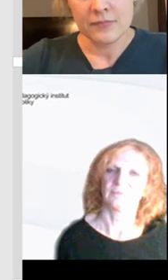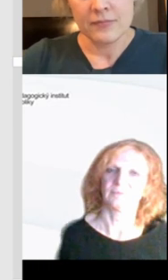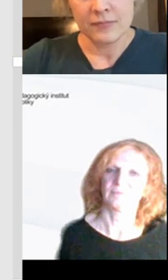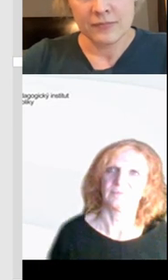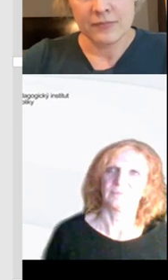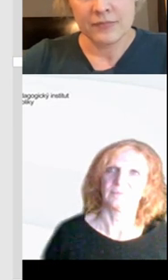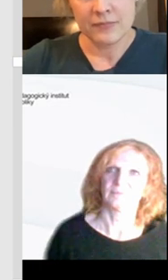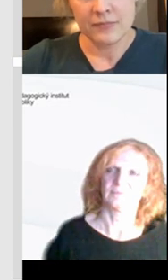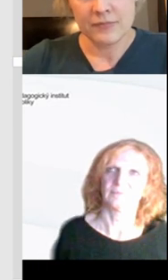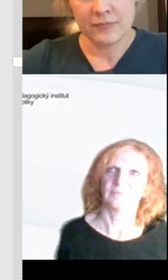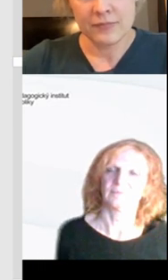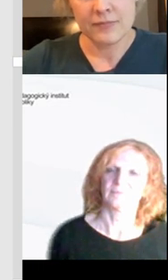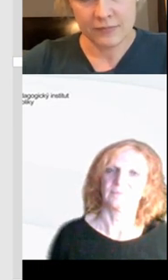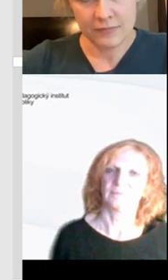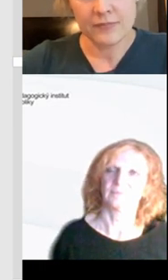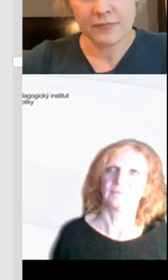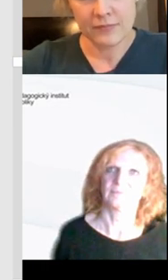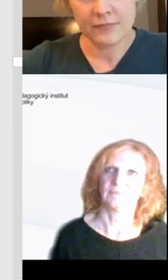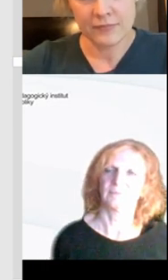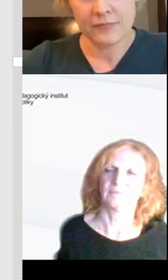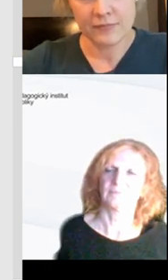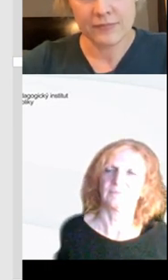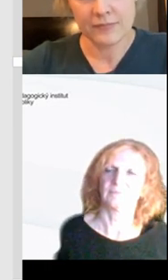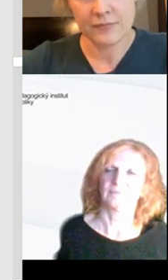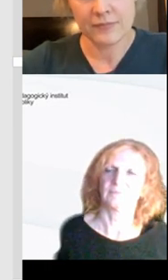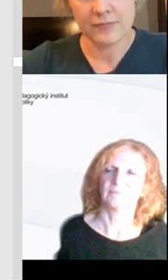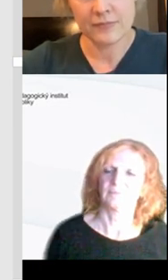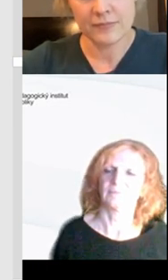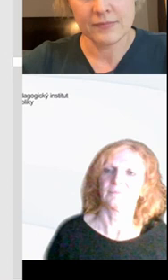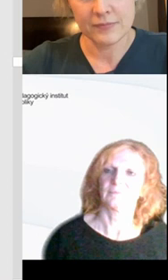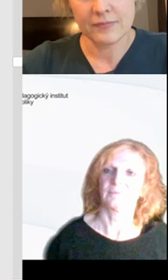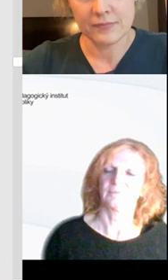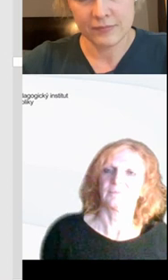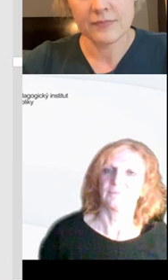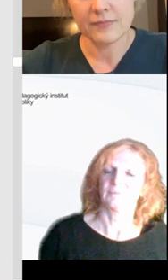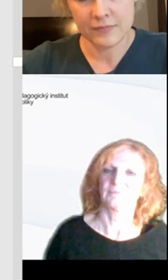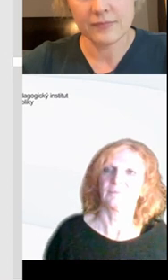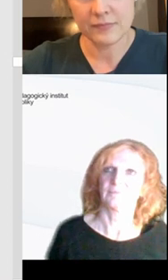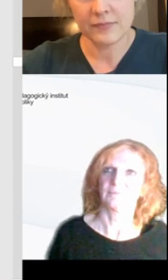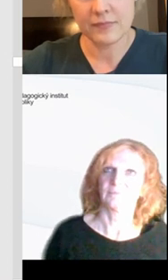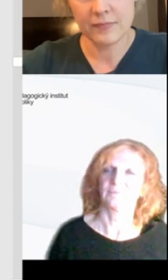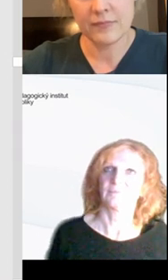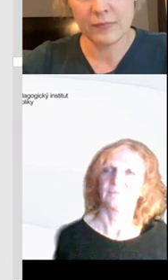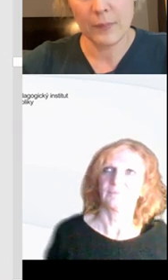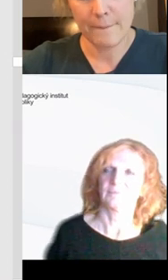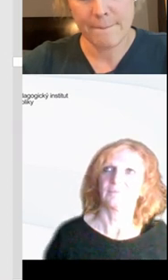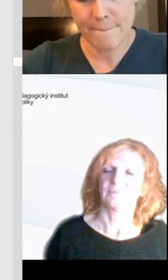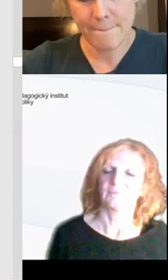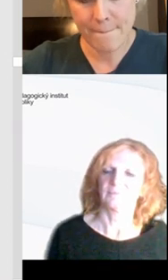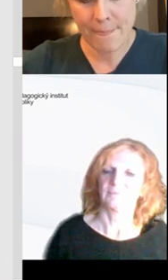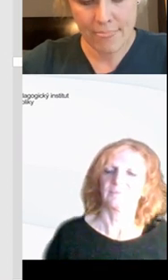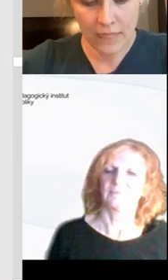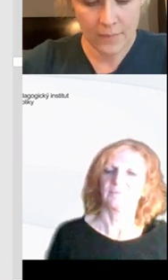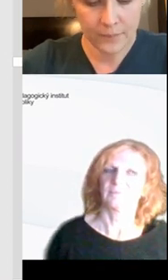kompetenci do ŠVPov. Protože my už jsme ve stádu, že už máme několik setkání s těma jednotlivýma